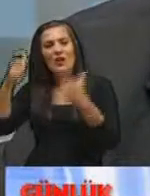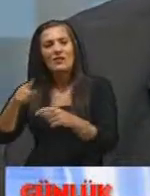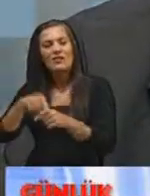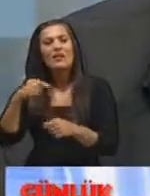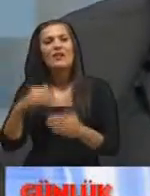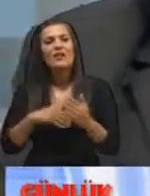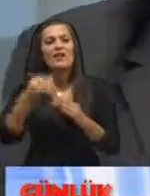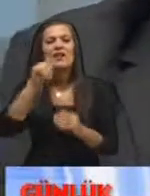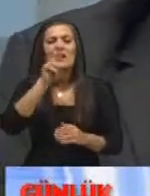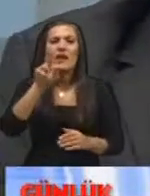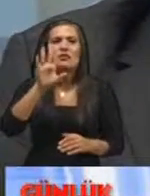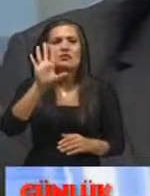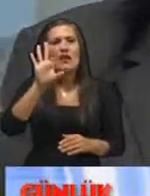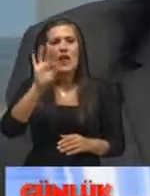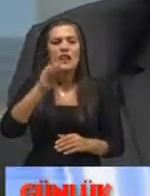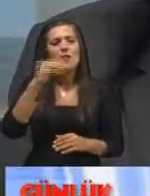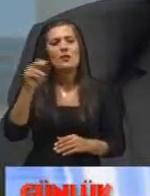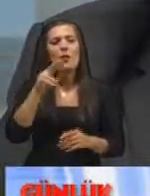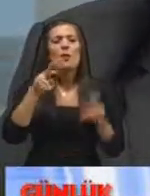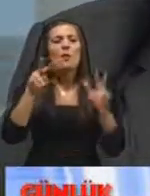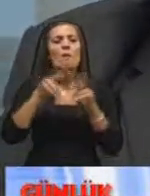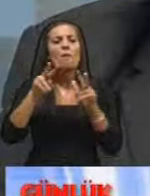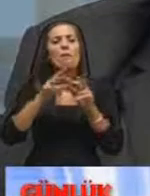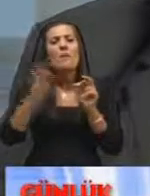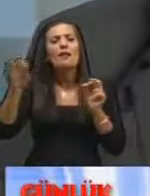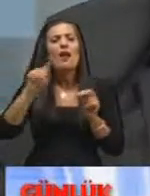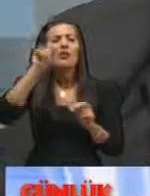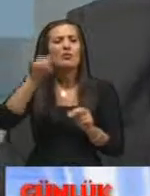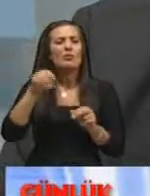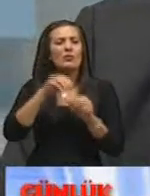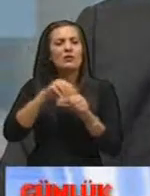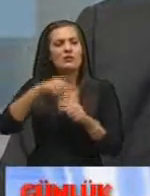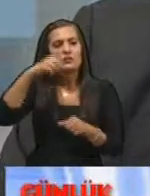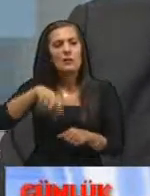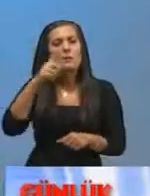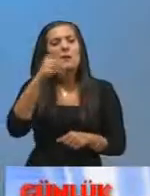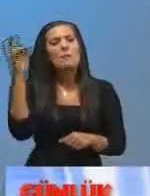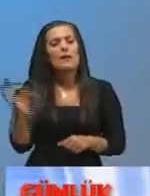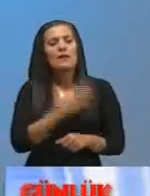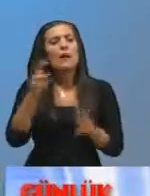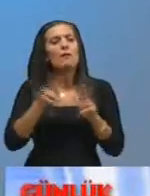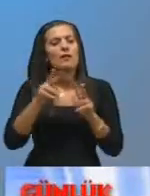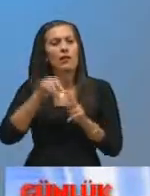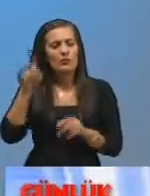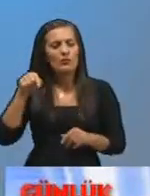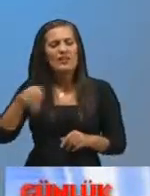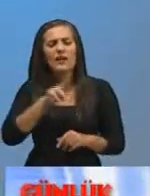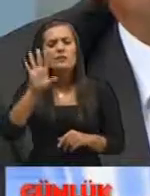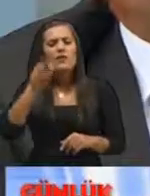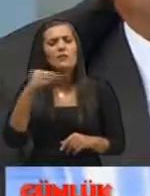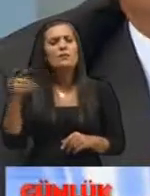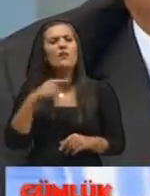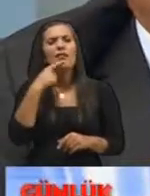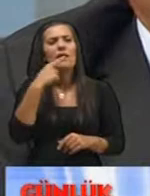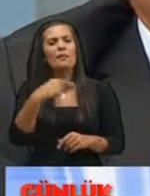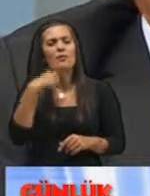eminiyetli verimi 750 milyon metreküp ama verim yani kapasite 1 milyar metreküp 750 milyon ne demek bize sadece